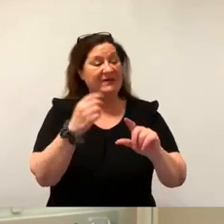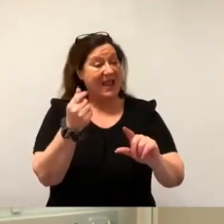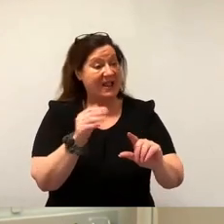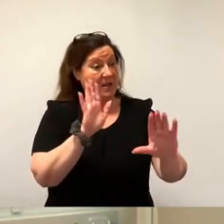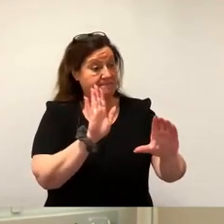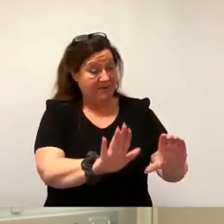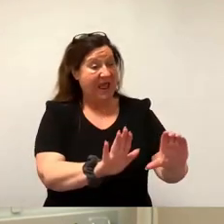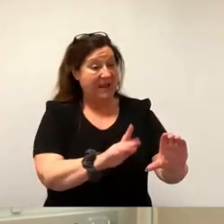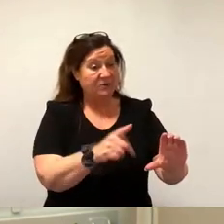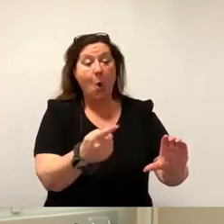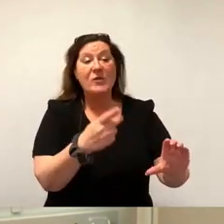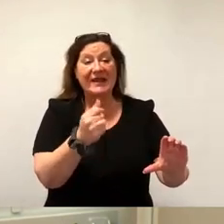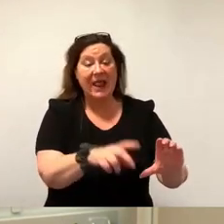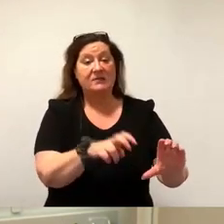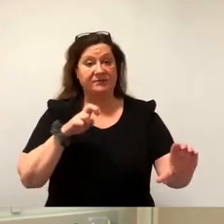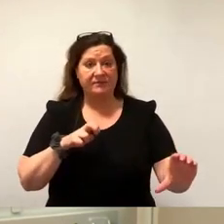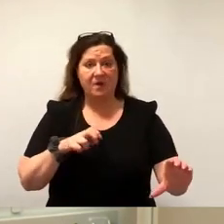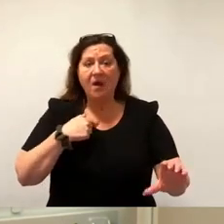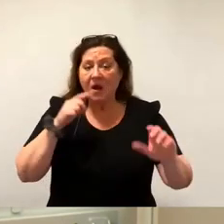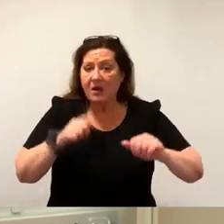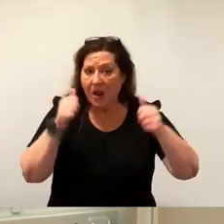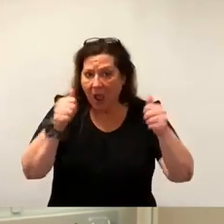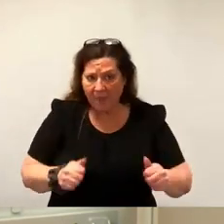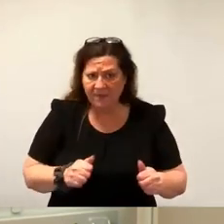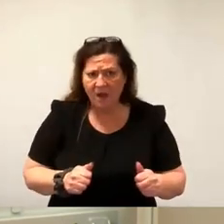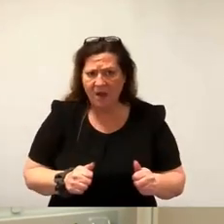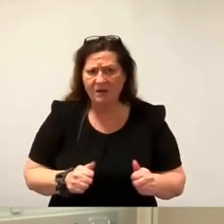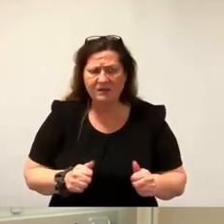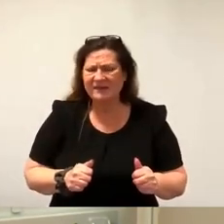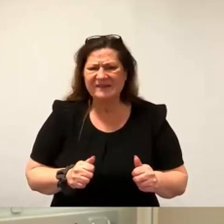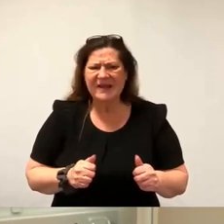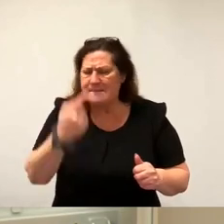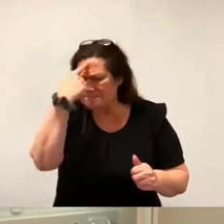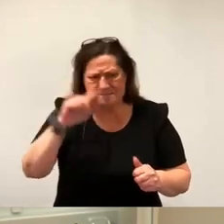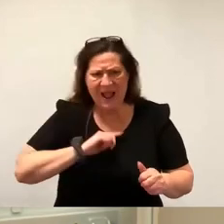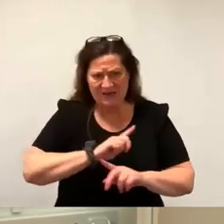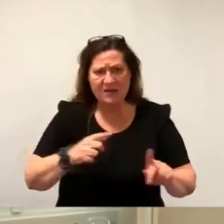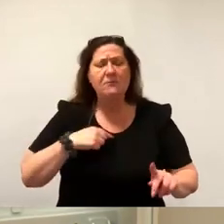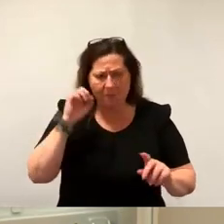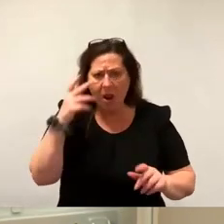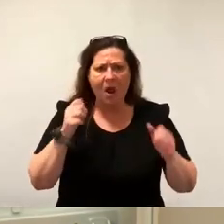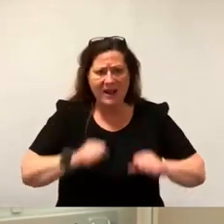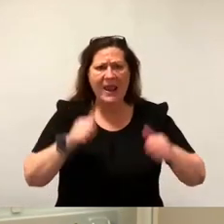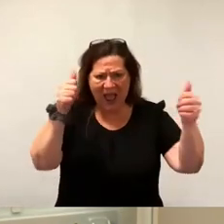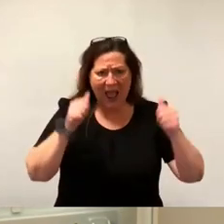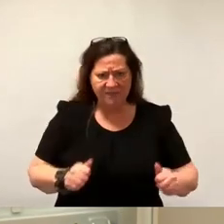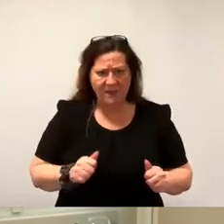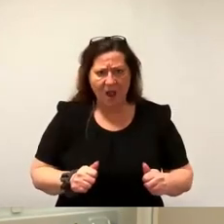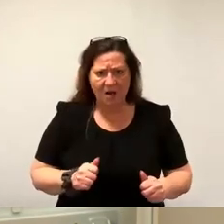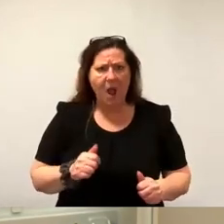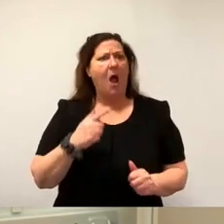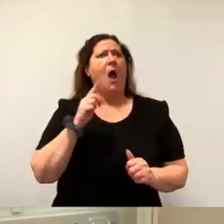ich, Sie sagen, da könnte ich hier Anträge stellen. Das ist gar nicht die Frage. Ich kann natürlich Anträge stellen. Die Frage ist, würden Sie diesen Anträgen